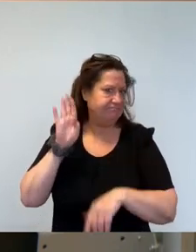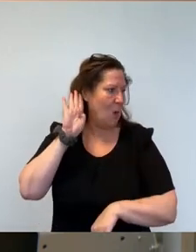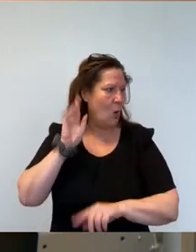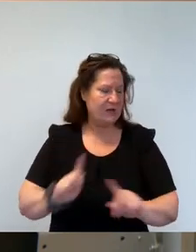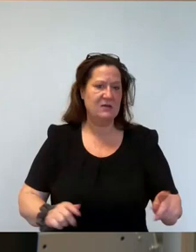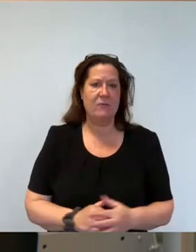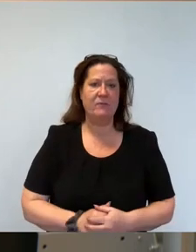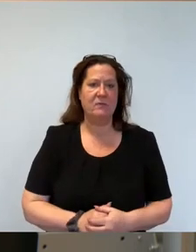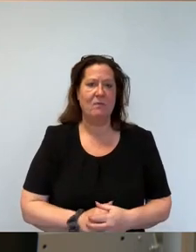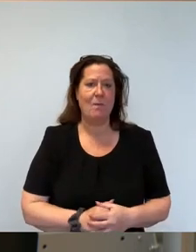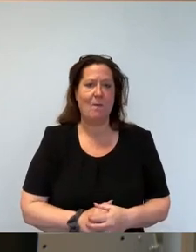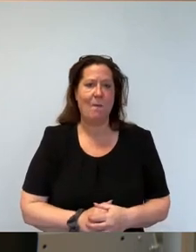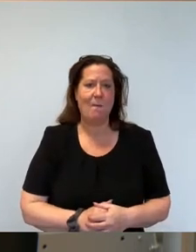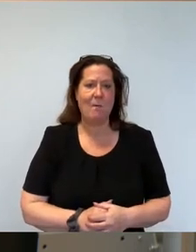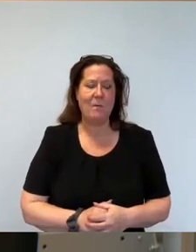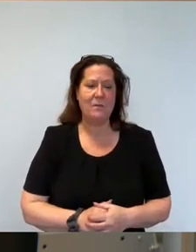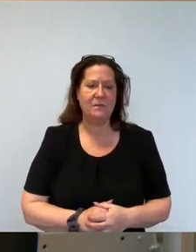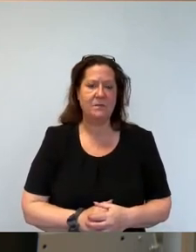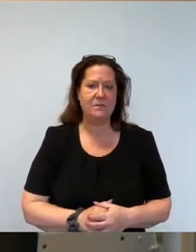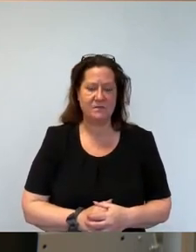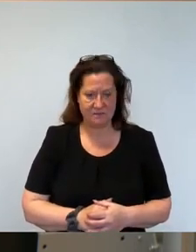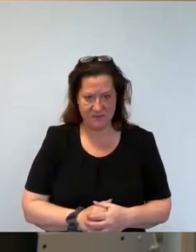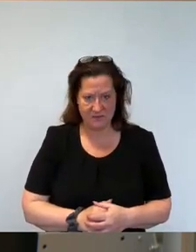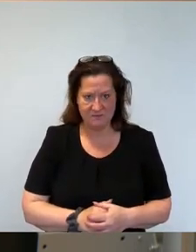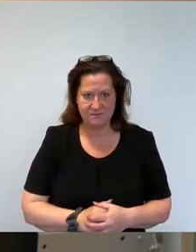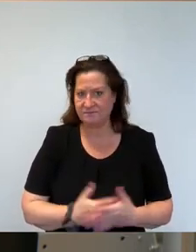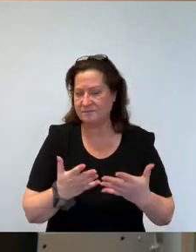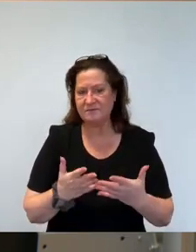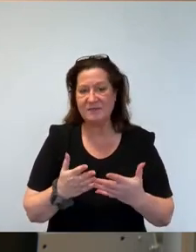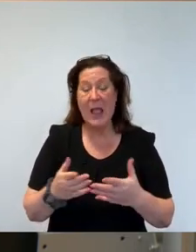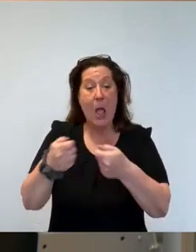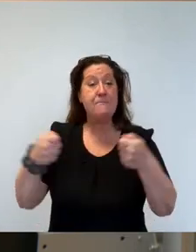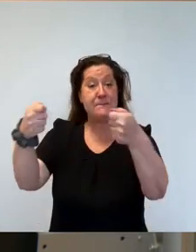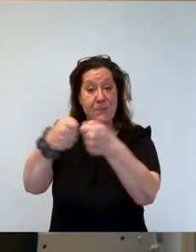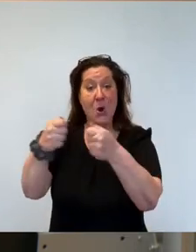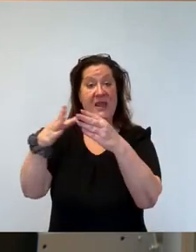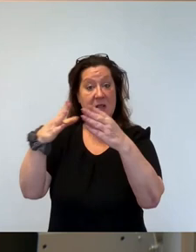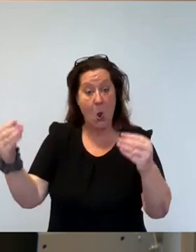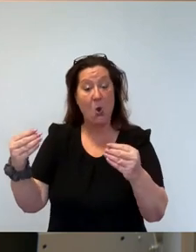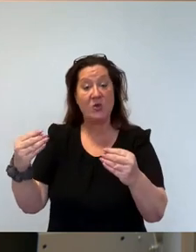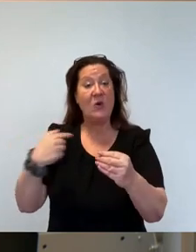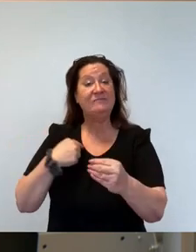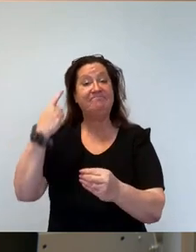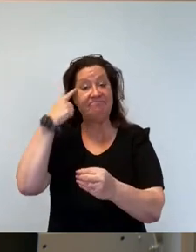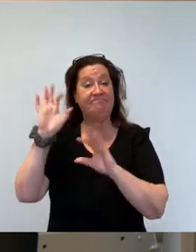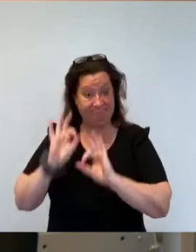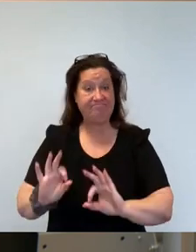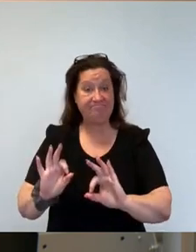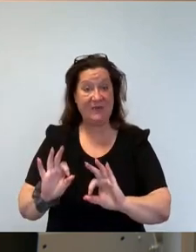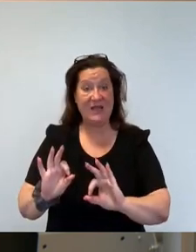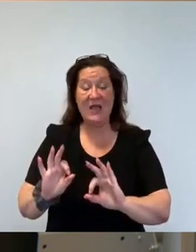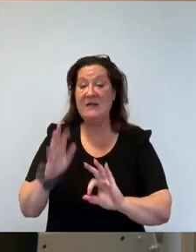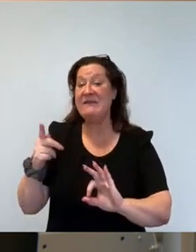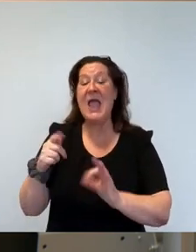Die Intention, warum wir eine bundeseinheitliche Lösung für sinnvoll erachtet haben, ist, dass es quasi bei den Auszahlungen